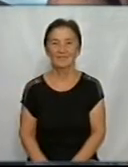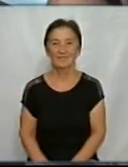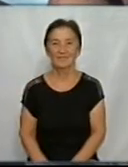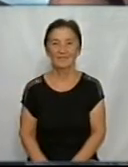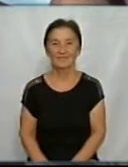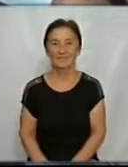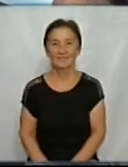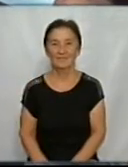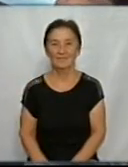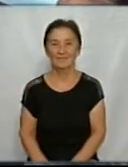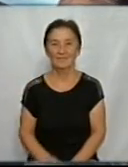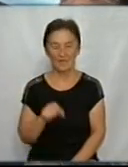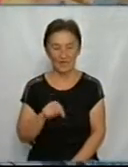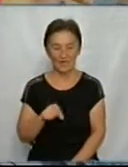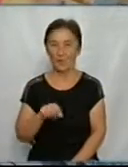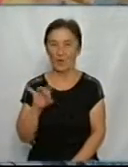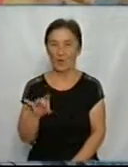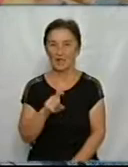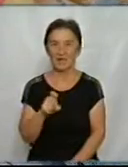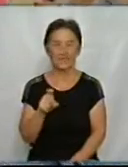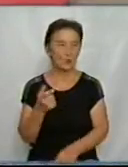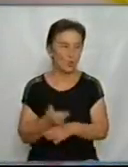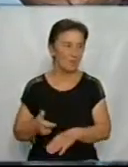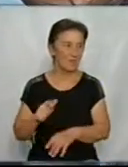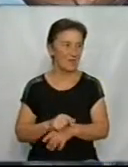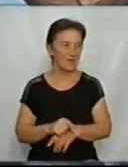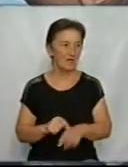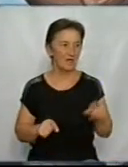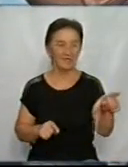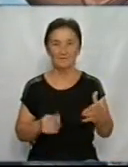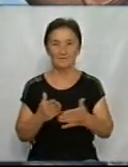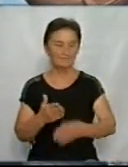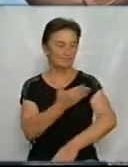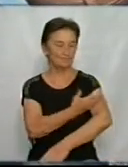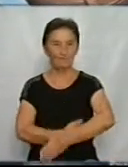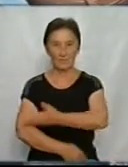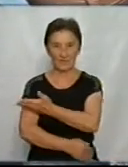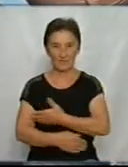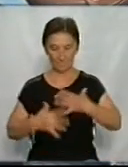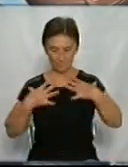Це цього разу більше. Це розпашоночки, пакунки, я так розумію,